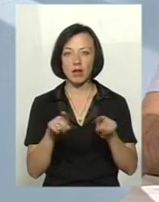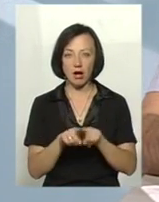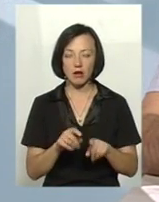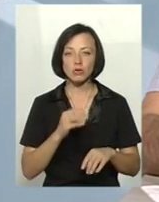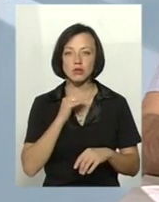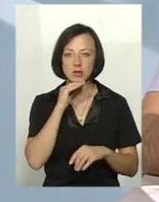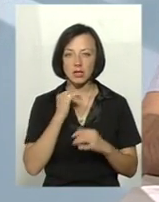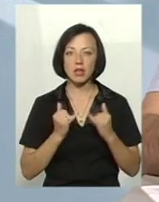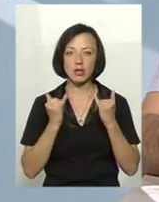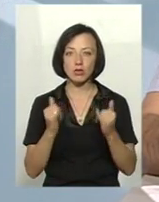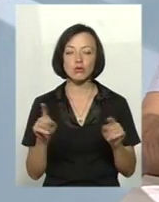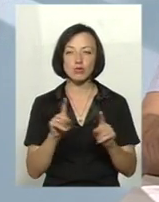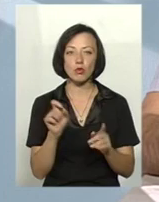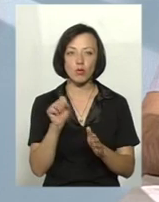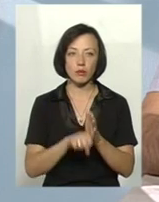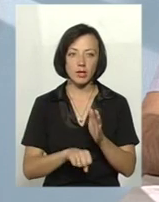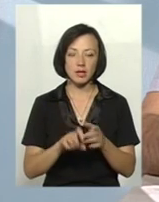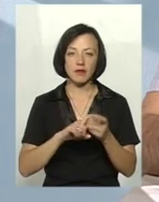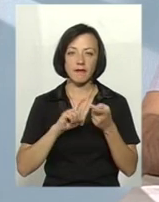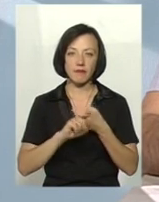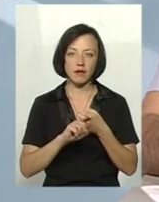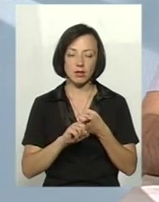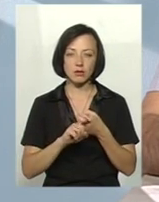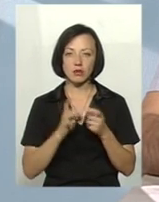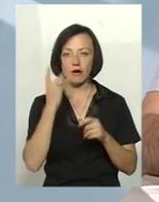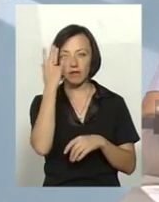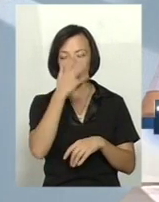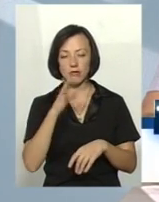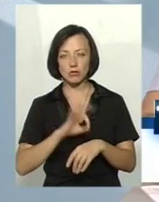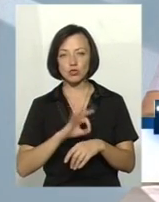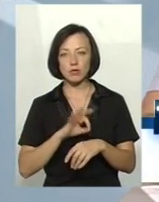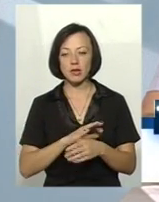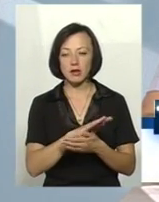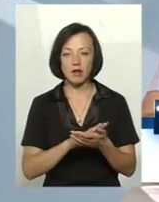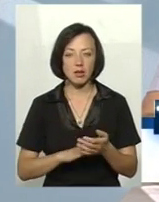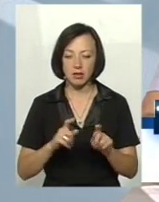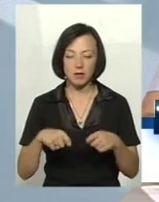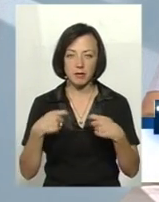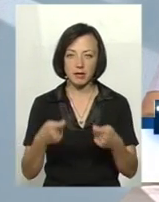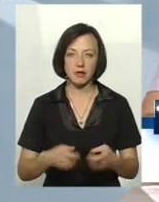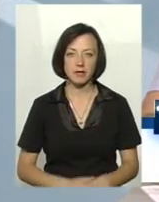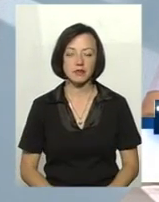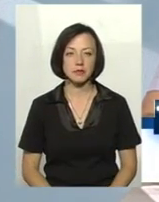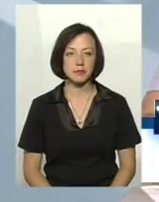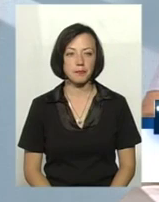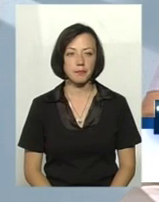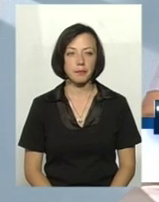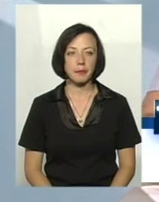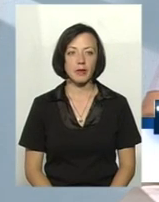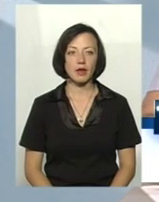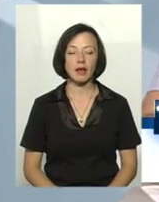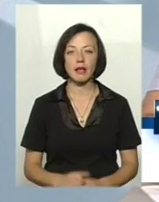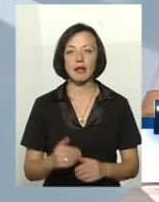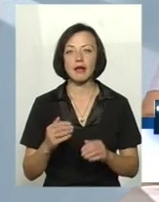достатня для того, щоб вбити вірус африканської чуми і щоб далі він не поширивався. Температурна